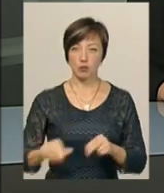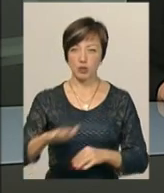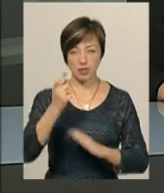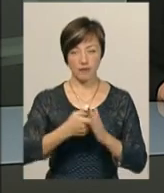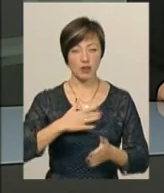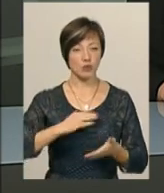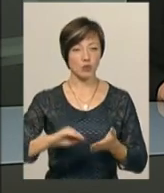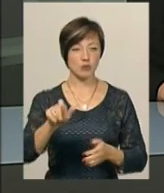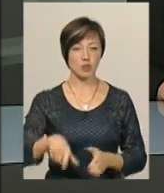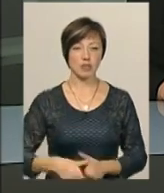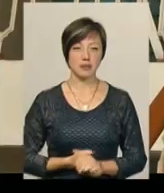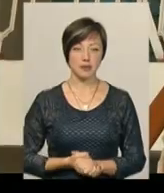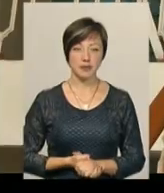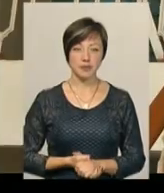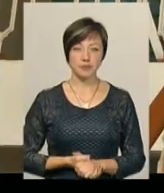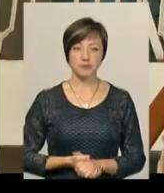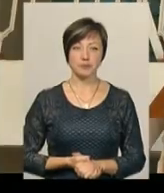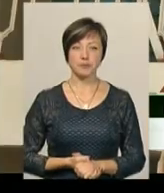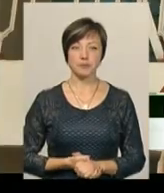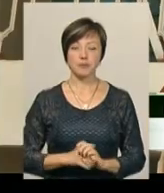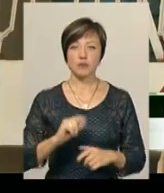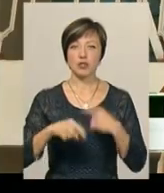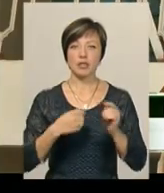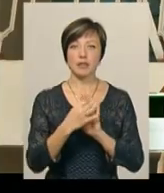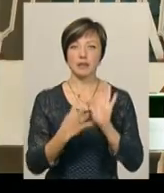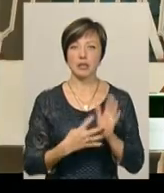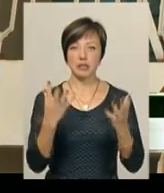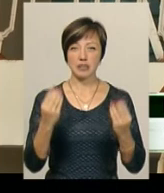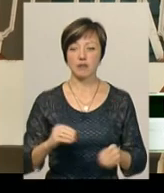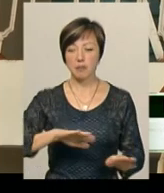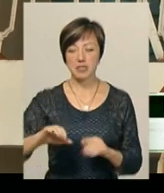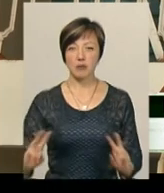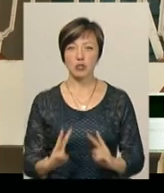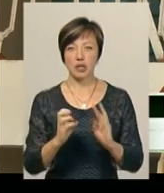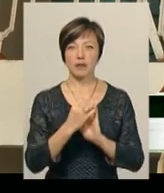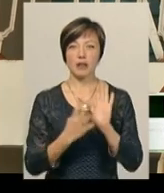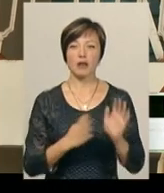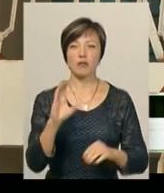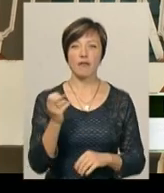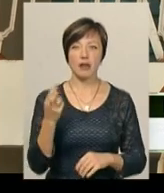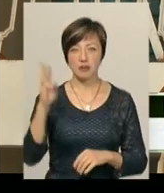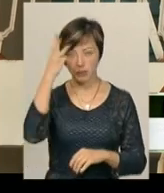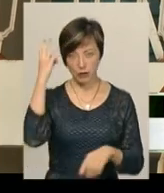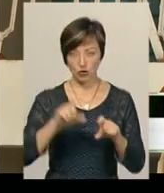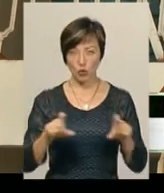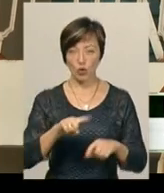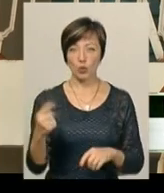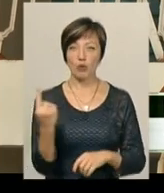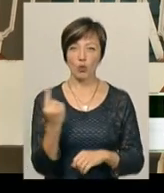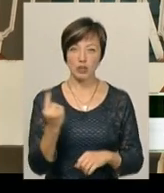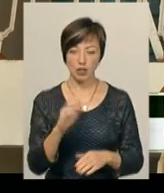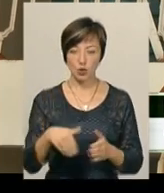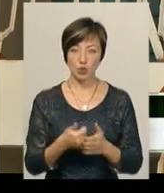дізнавалася Ірина Аріон. Через 19 днів після пожежі, яка сталася 19 вересня у Хмельницькій школі номер один,